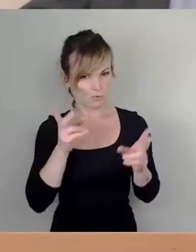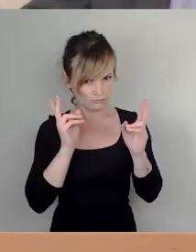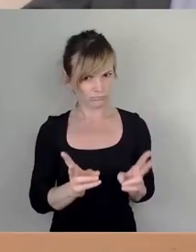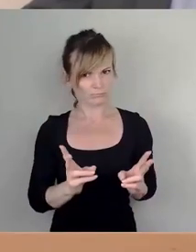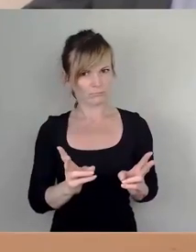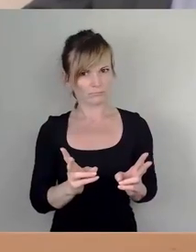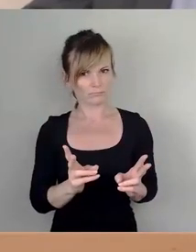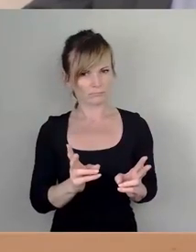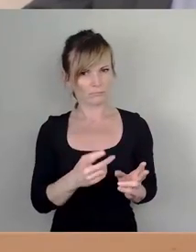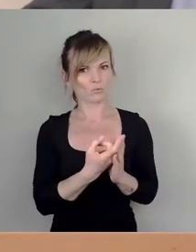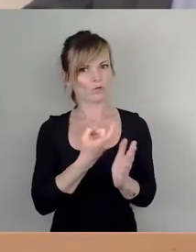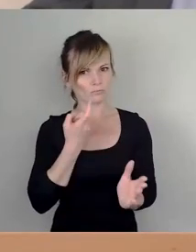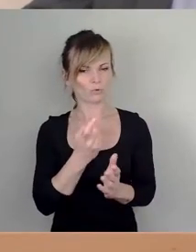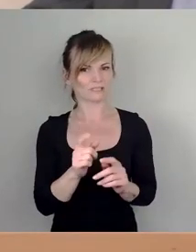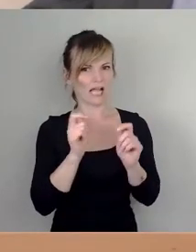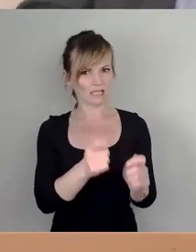Abstimmung kommt. Und so steht das hier drin.